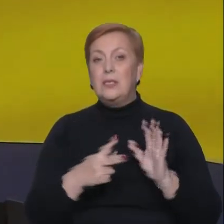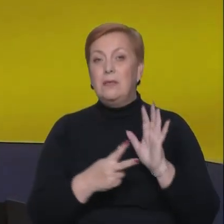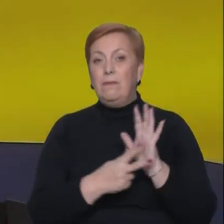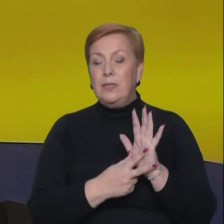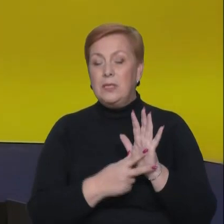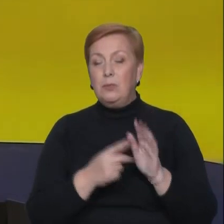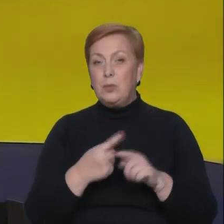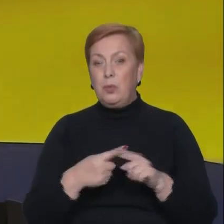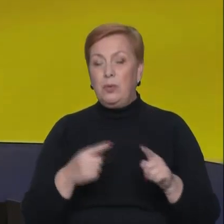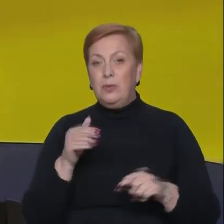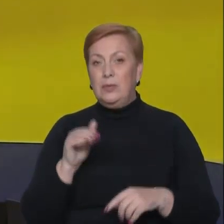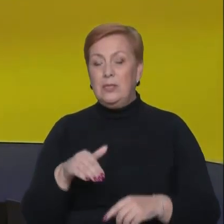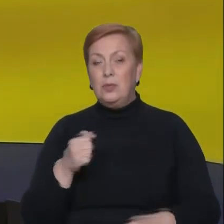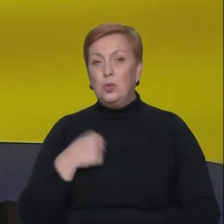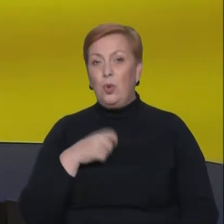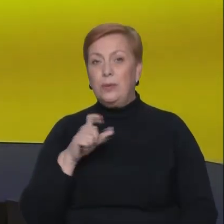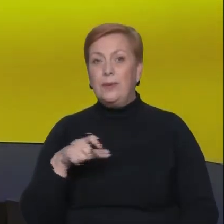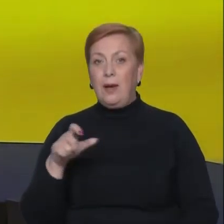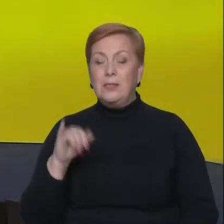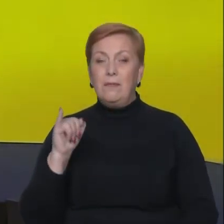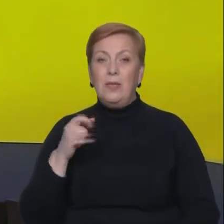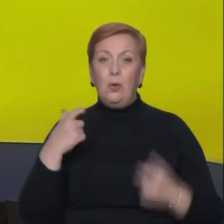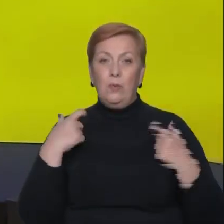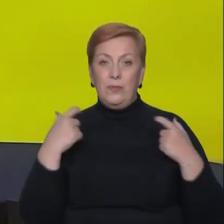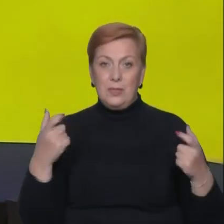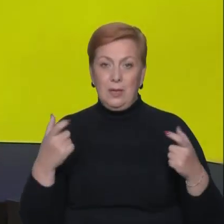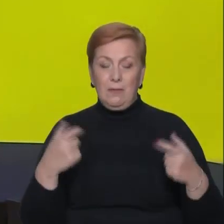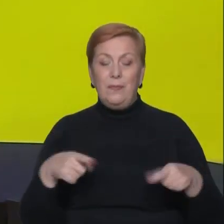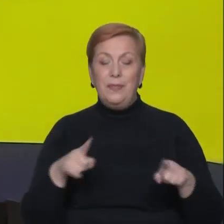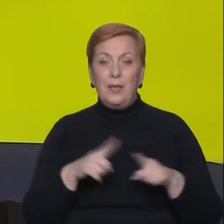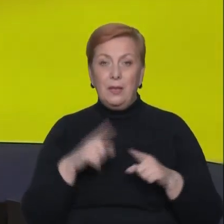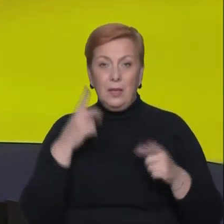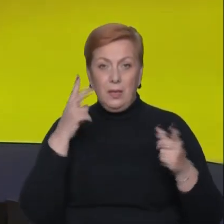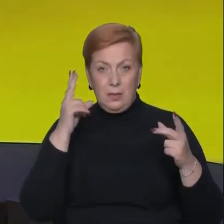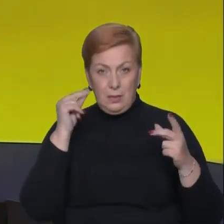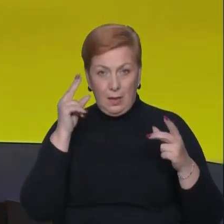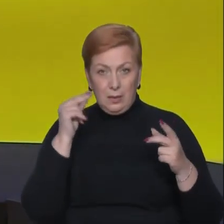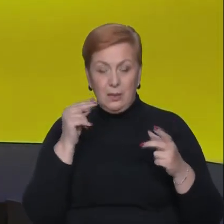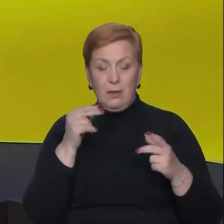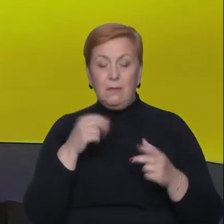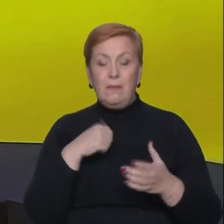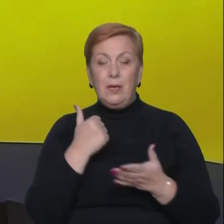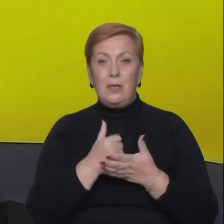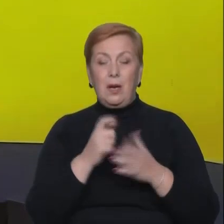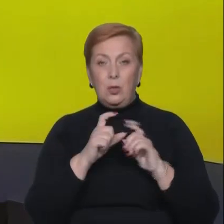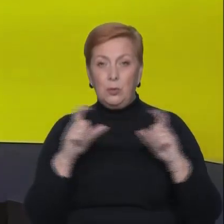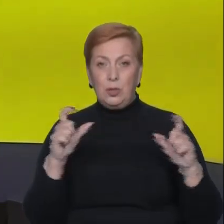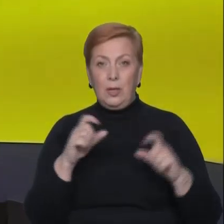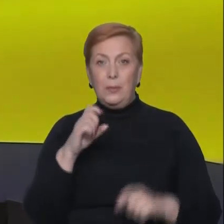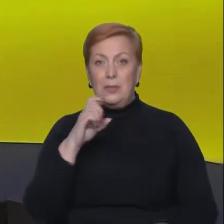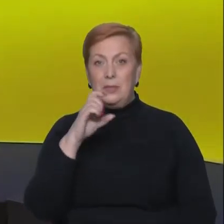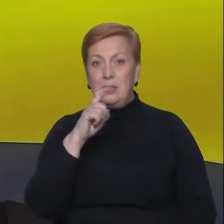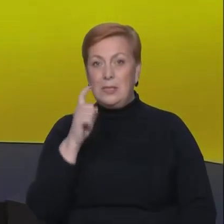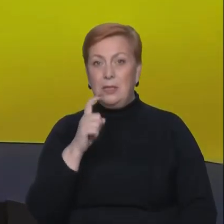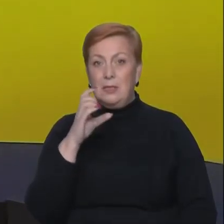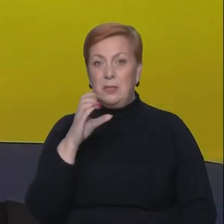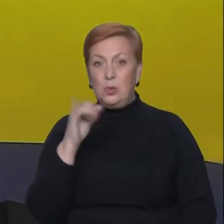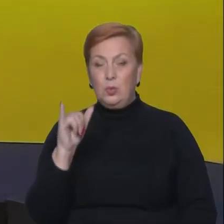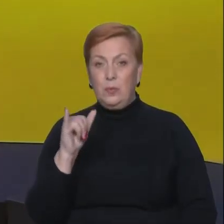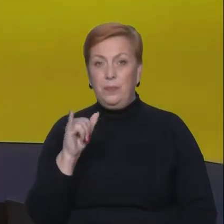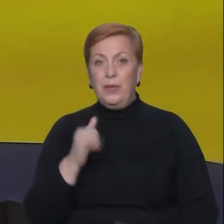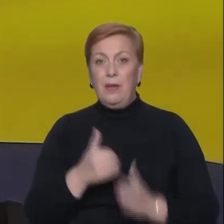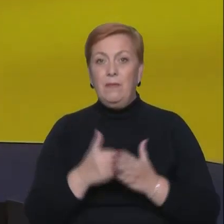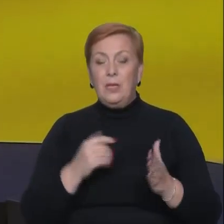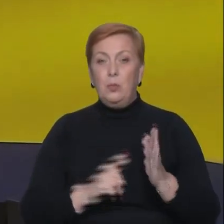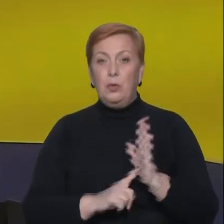,5 тисяч солдатів та офіцерів. Такі дані Генерального штабу ЗСУ. Від початку повномасштабного вторгнення